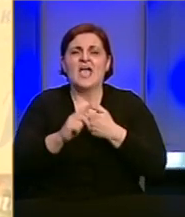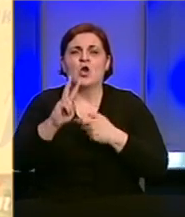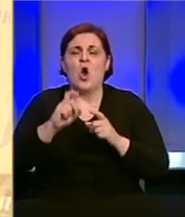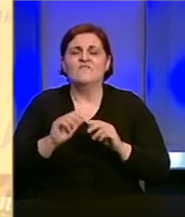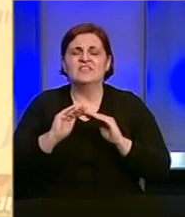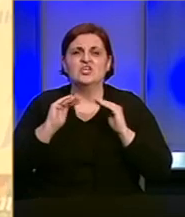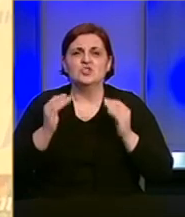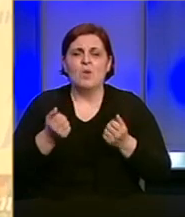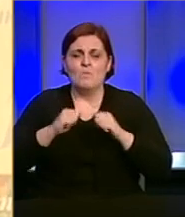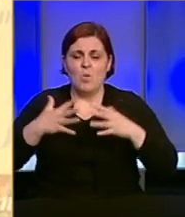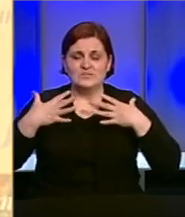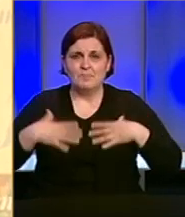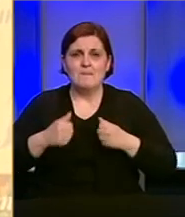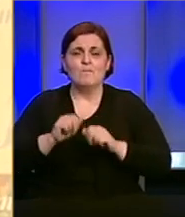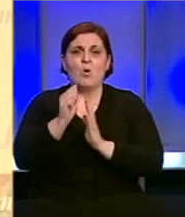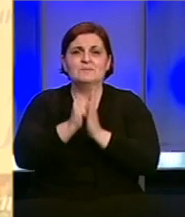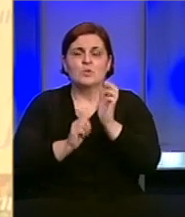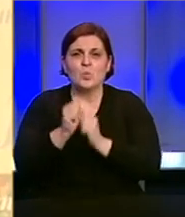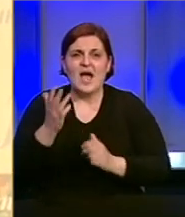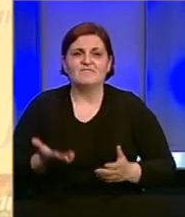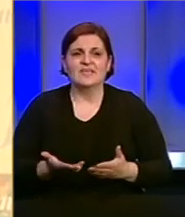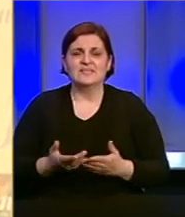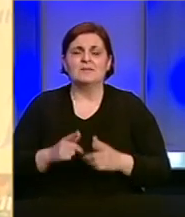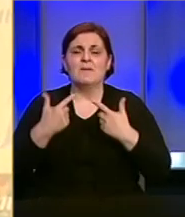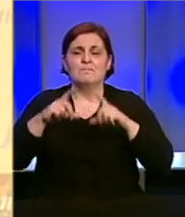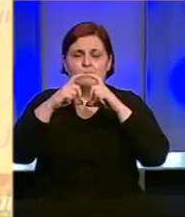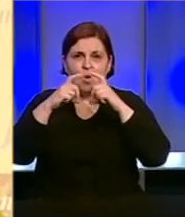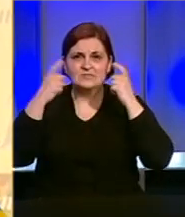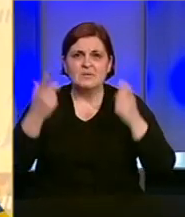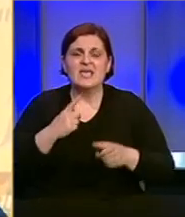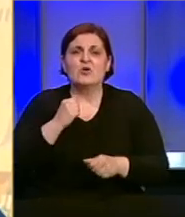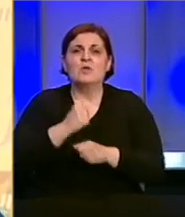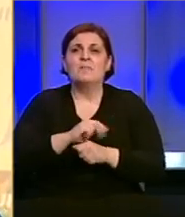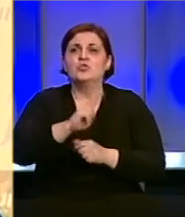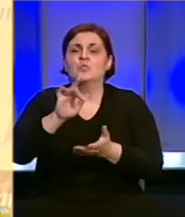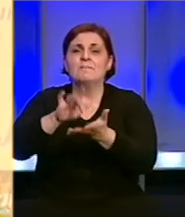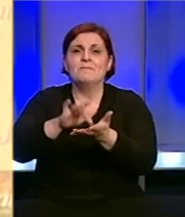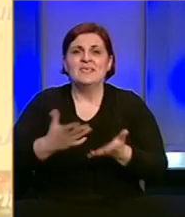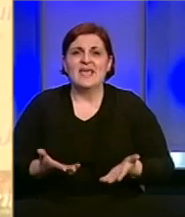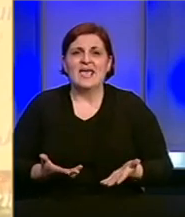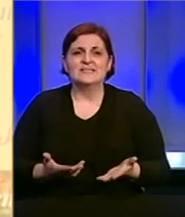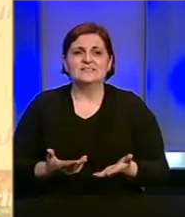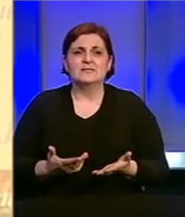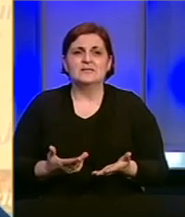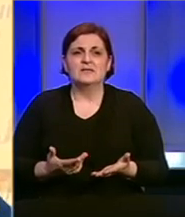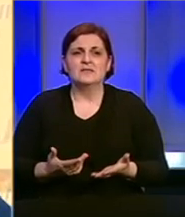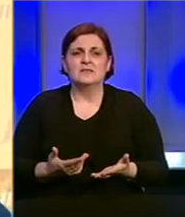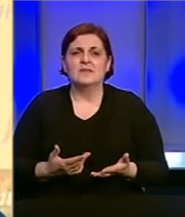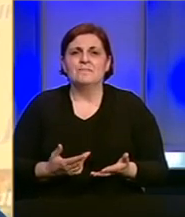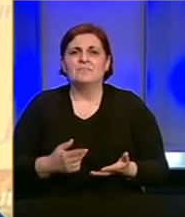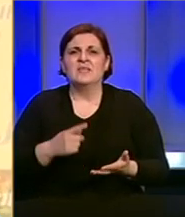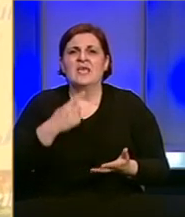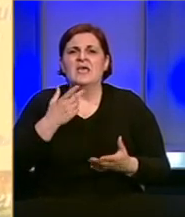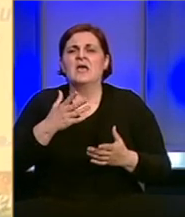sa posebnim odijelima i posebnim rukavicama i posebnim maskama. Svi koji rade na drugim odelenjima imaju gradacija maski su N95,